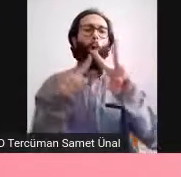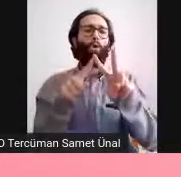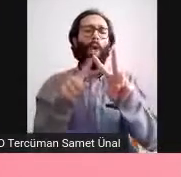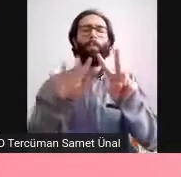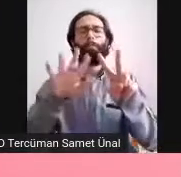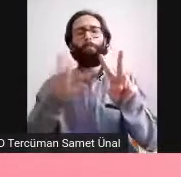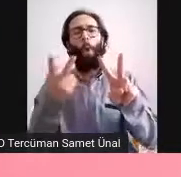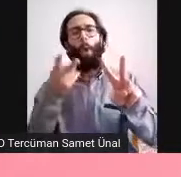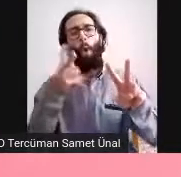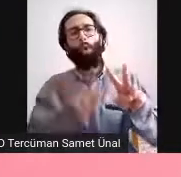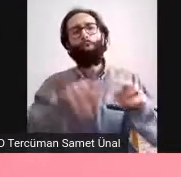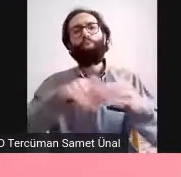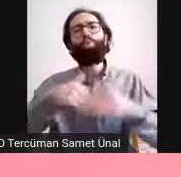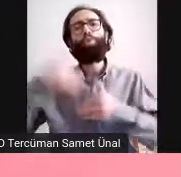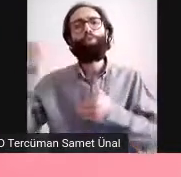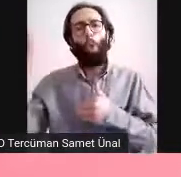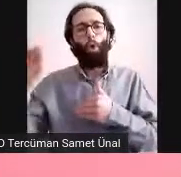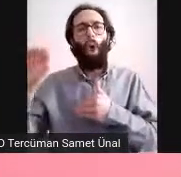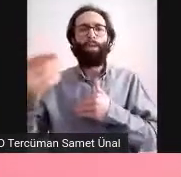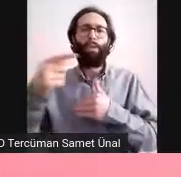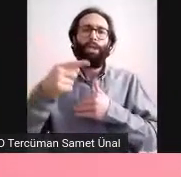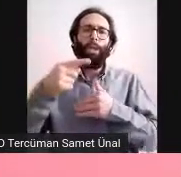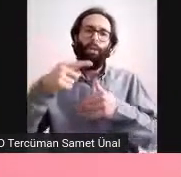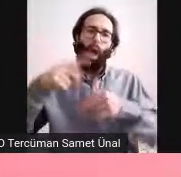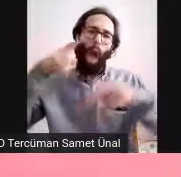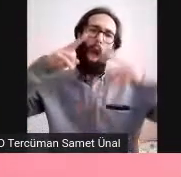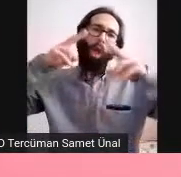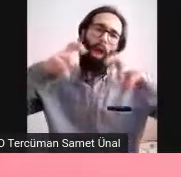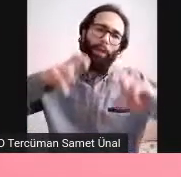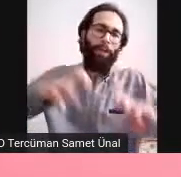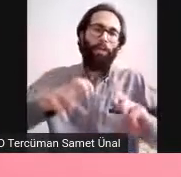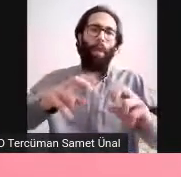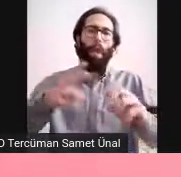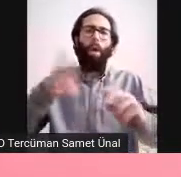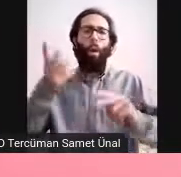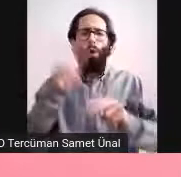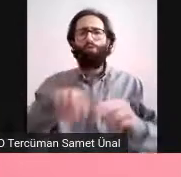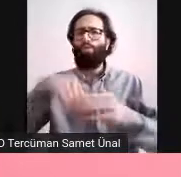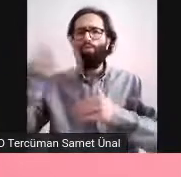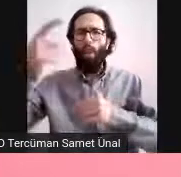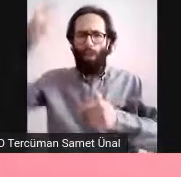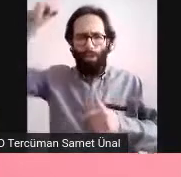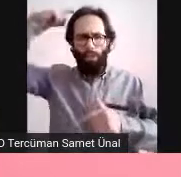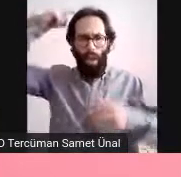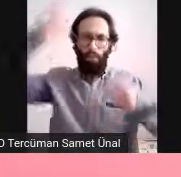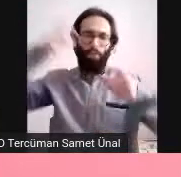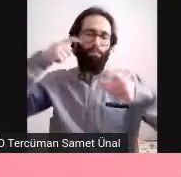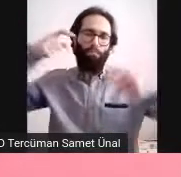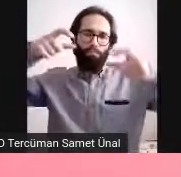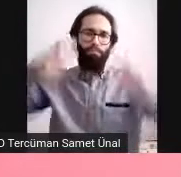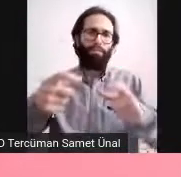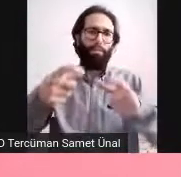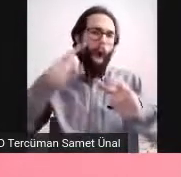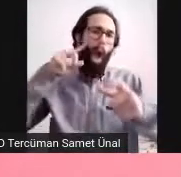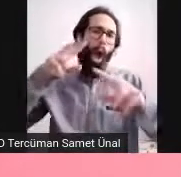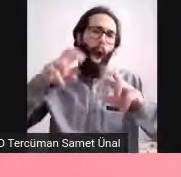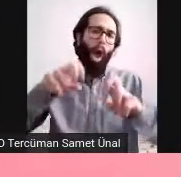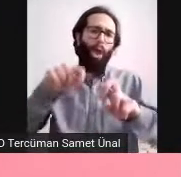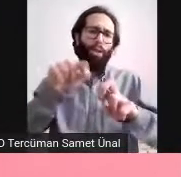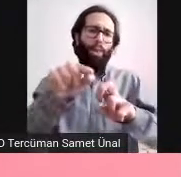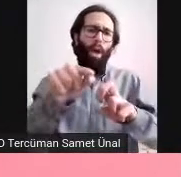ondan. O kesitlerden beyin bölgeleri incelemeye alınıyor daha delirium kesitleri olarak.